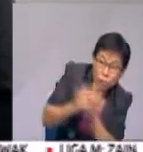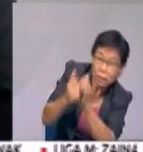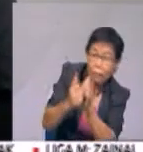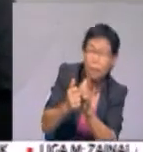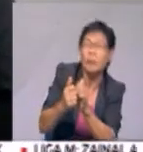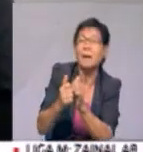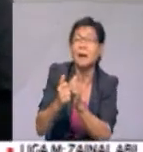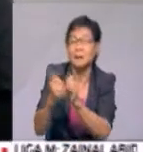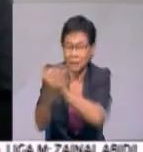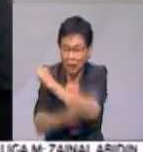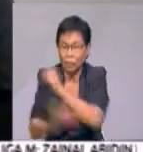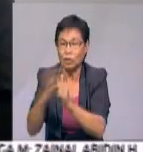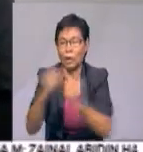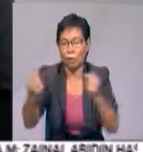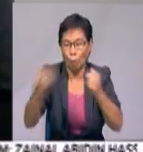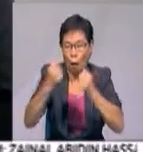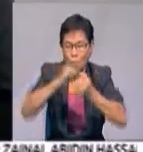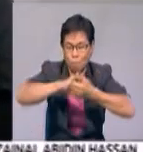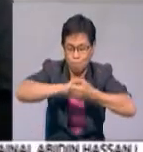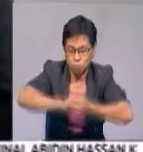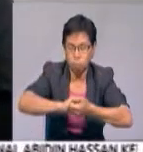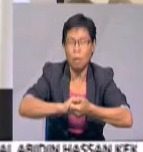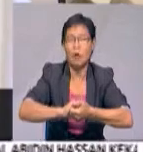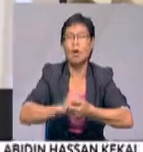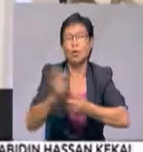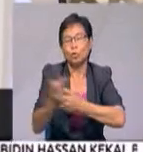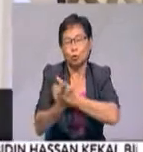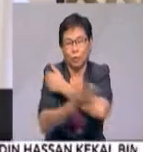selain memperkukuhkan hubungan dua negara?